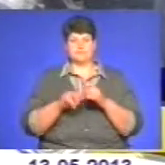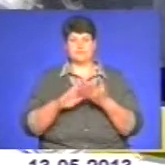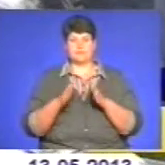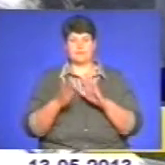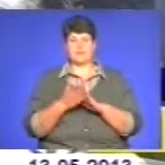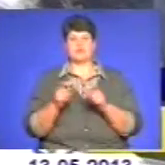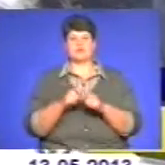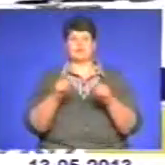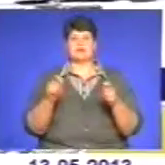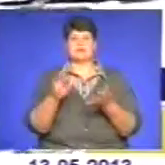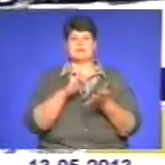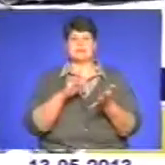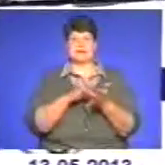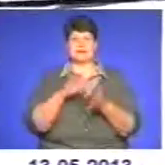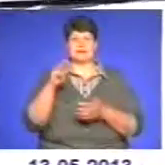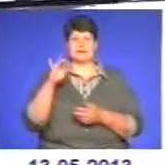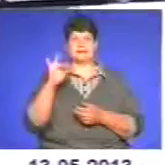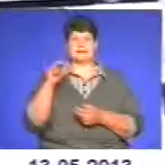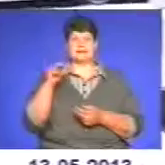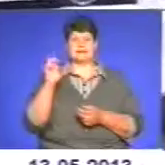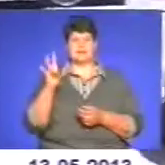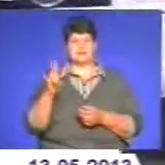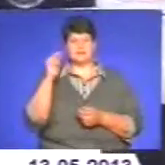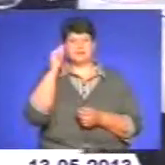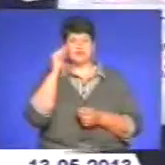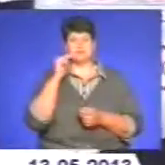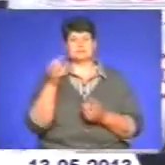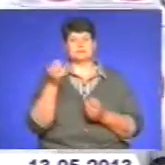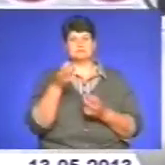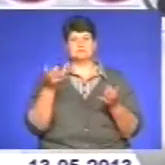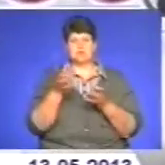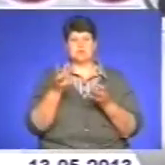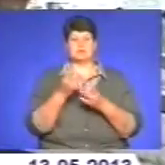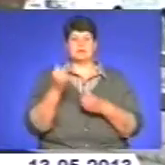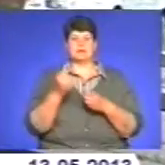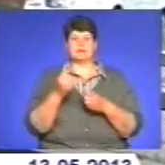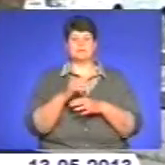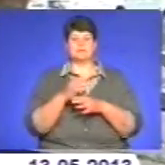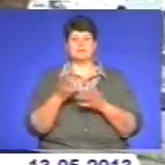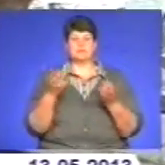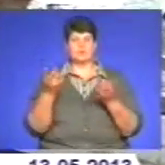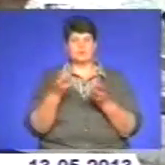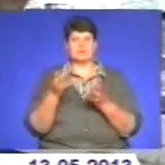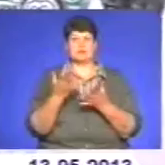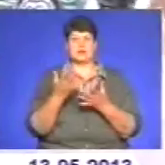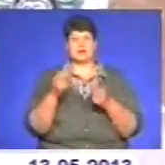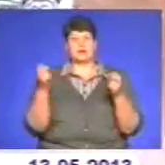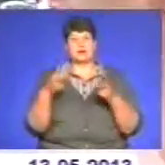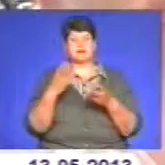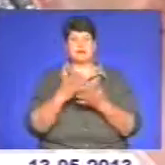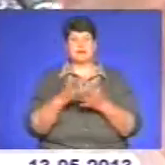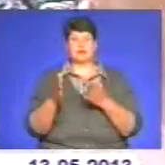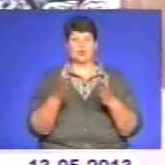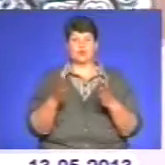центр «Титан» у Тернополі, її керівники вивчали попит на ринку автопослуг і ризики, які є на дорогах. Проведено